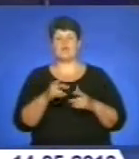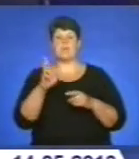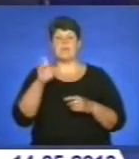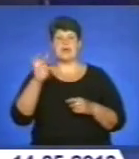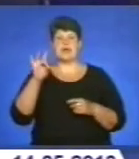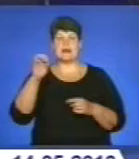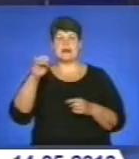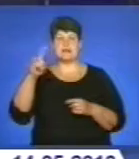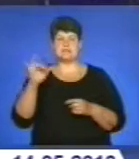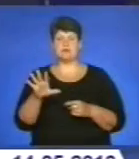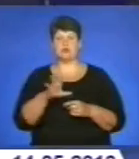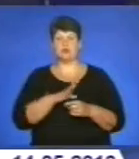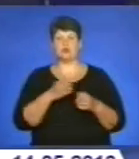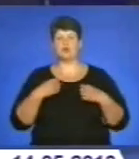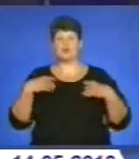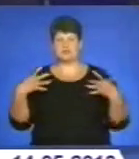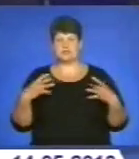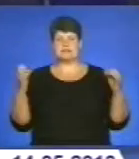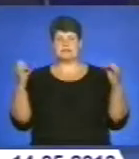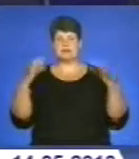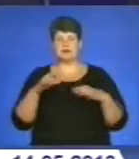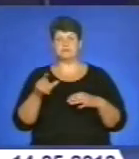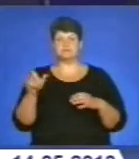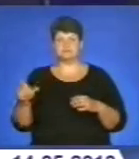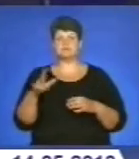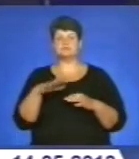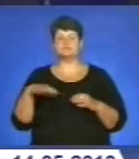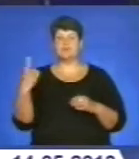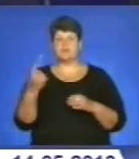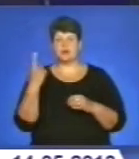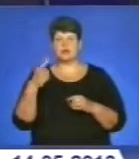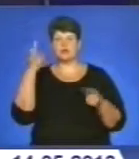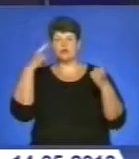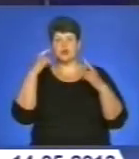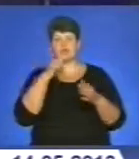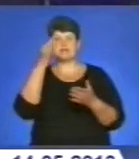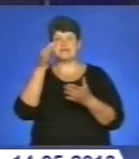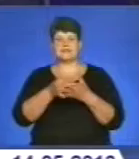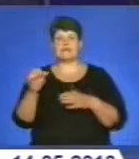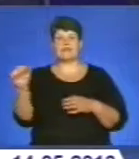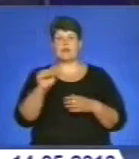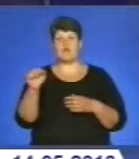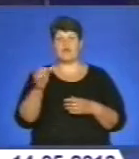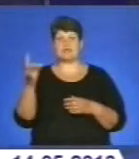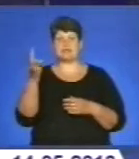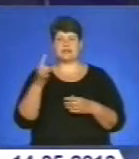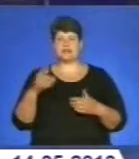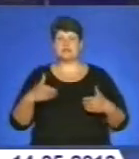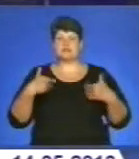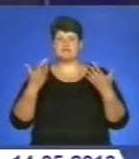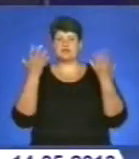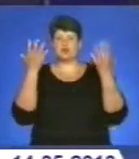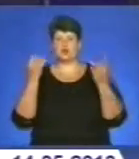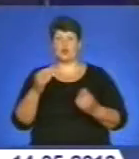Березіль відбулося урочисте зібрання громадськості краю та творчий звіт мистецьких колективів Теребовлянського району, присвячений Дню